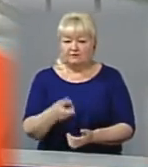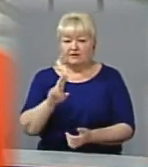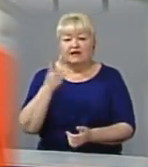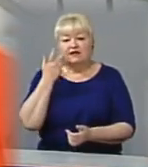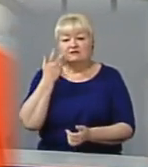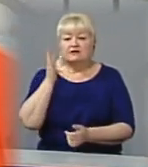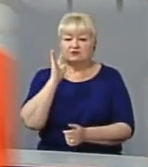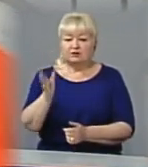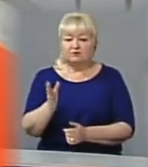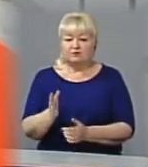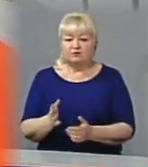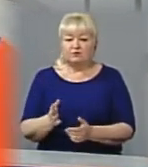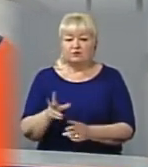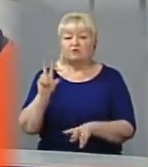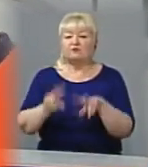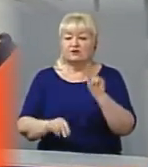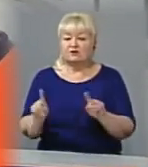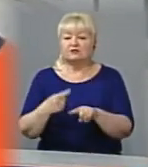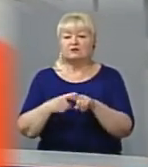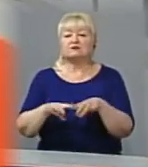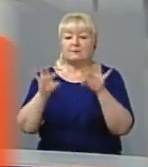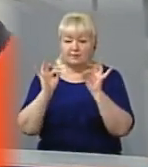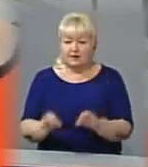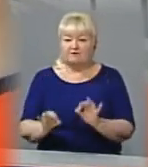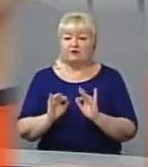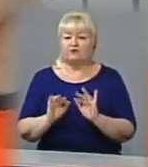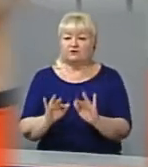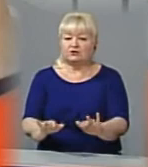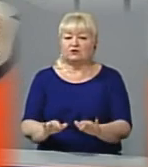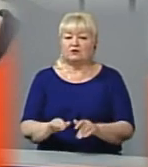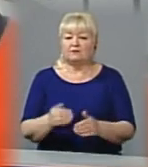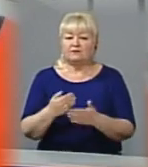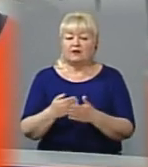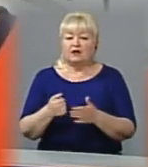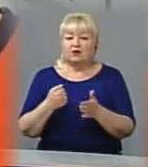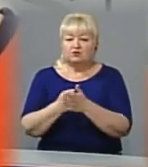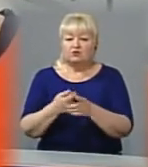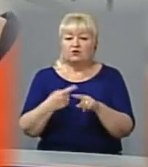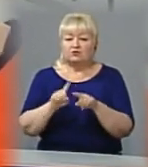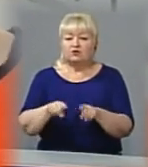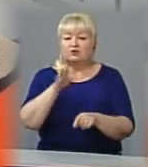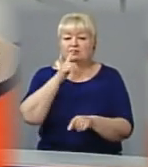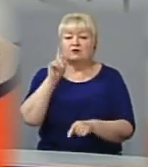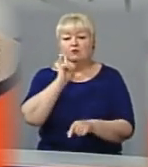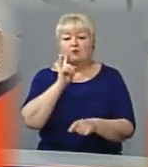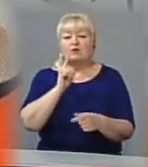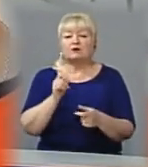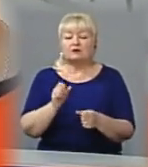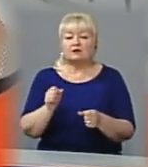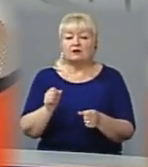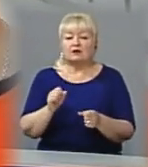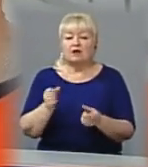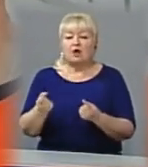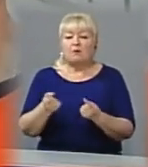буду врахувати, що це правильний вчинок до того, до теплого часу, доки повна боротьба до